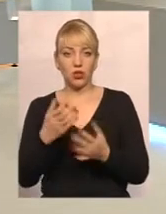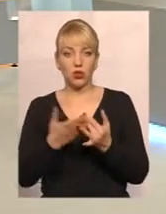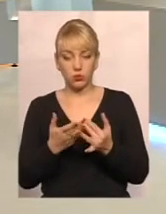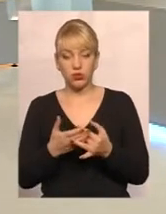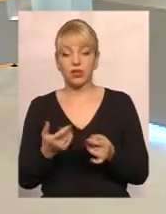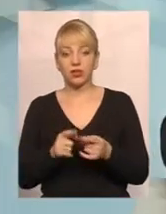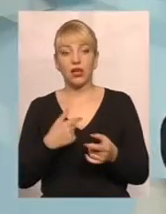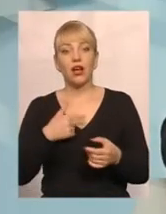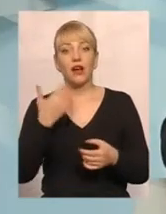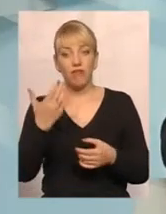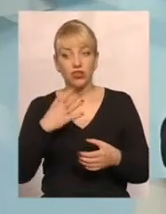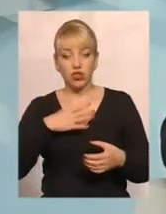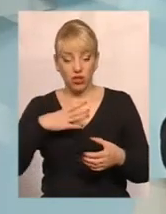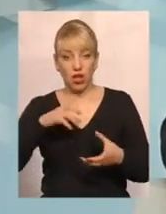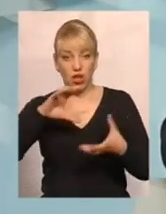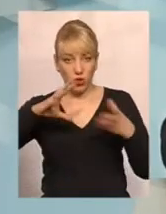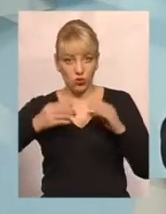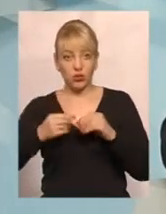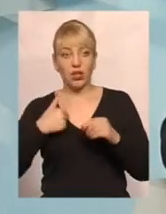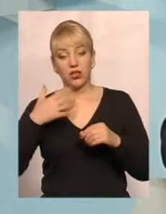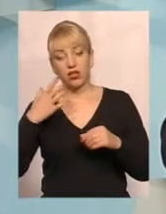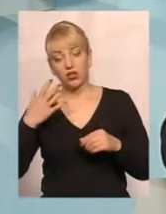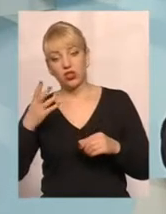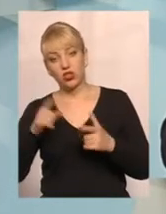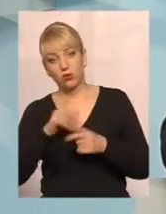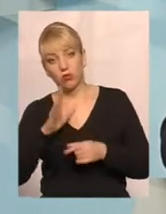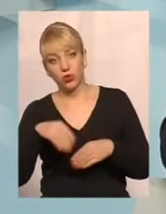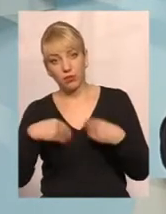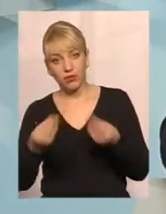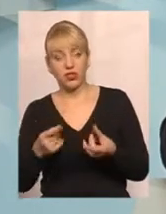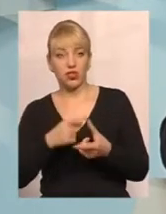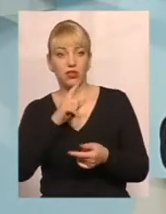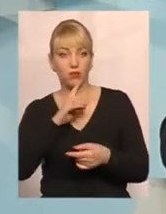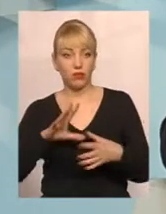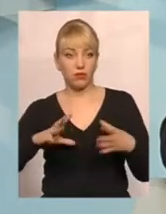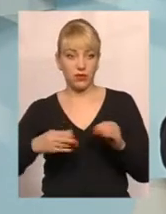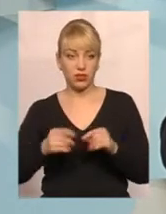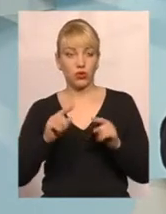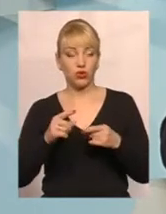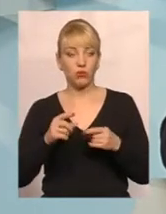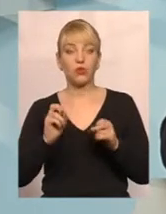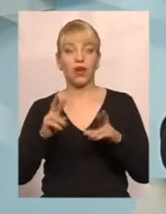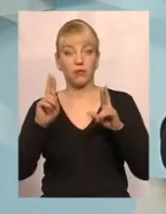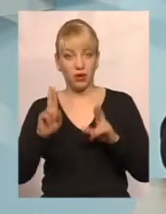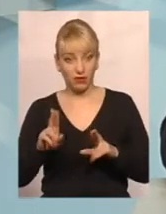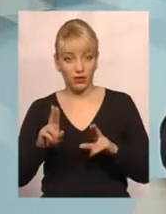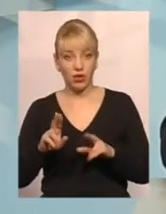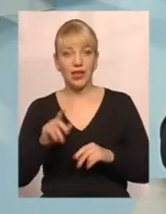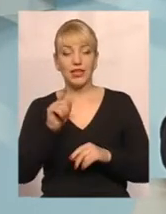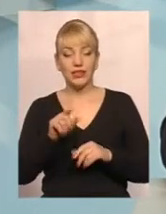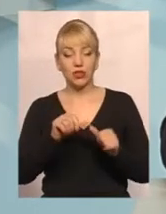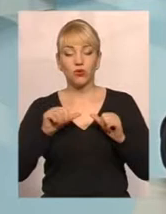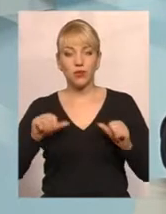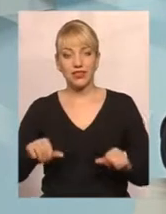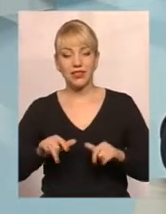доречно, нам очікує результат, чи буде призначено, чи не буде призначено. Тому, як правило, ті комісійні